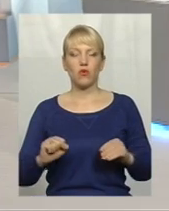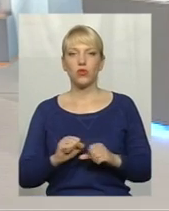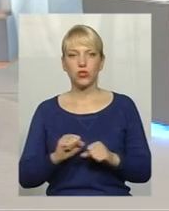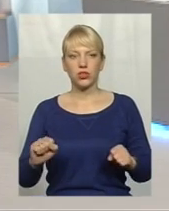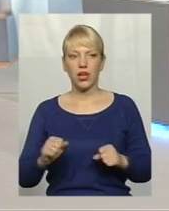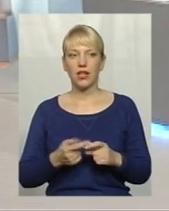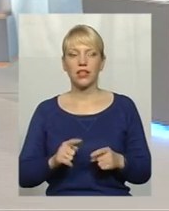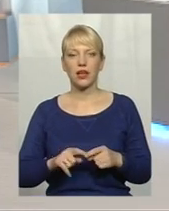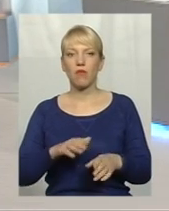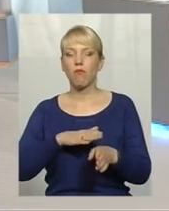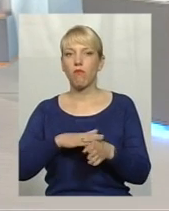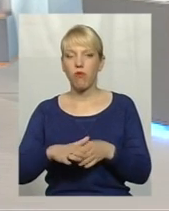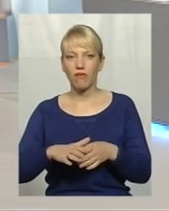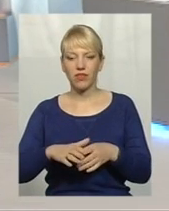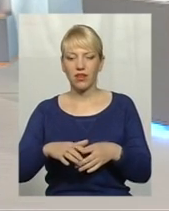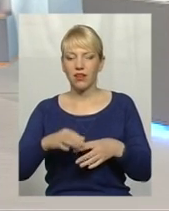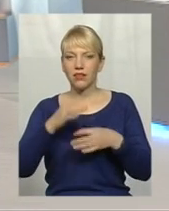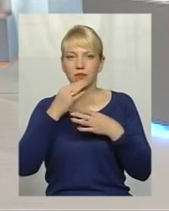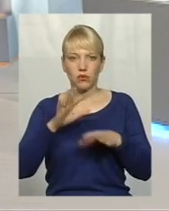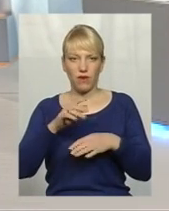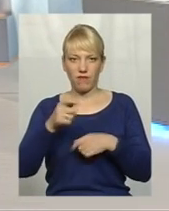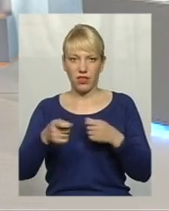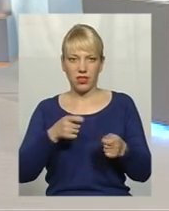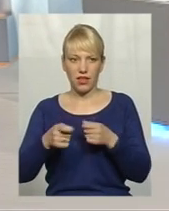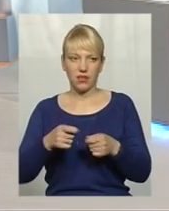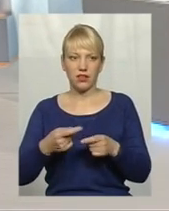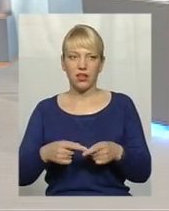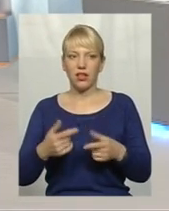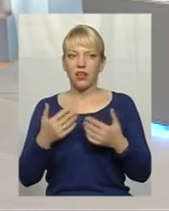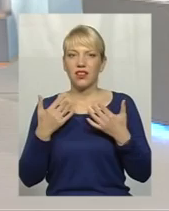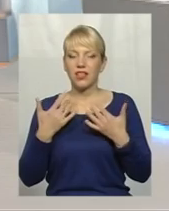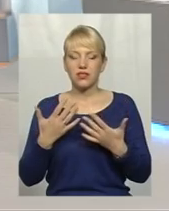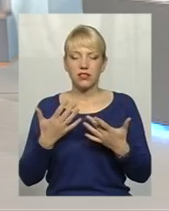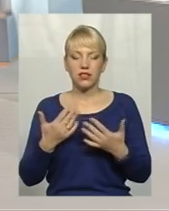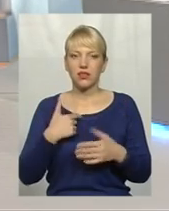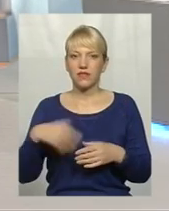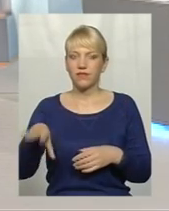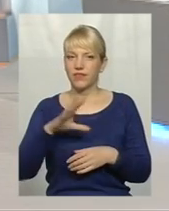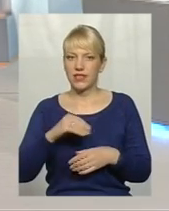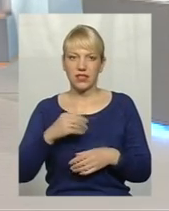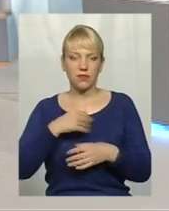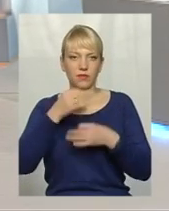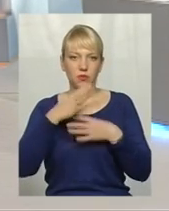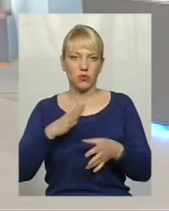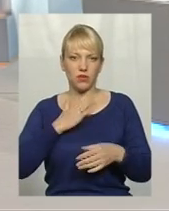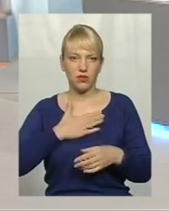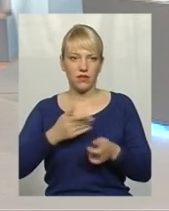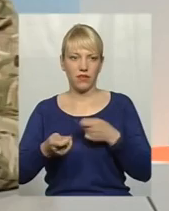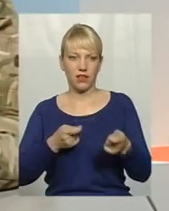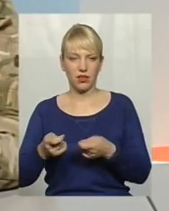повне розчарування владі, особливо в вищих ешелонах, настільки розчарування всіх нас, кожного. І